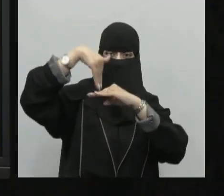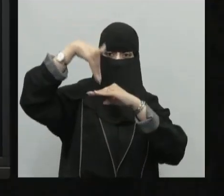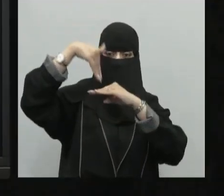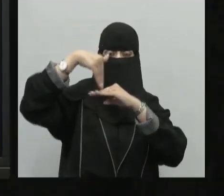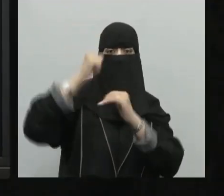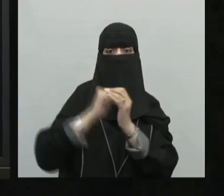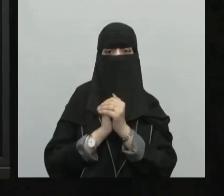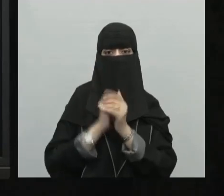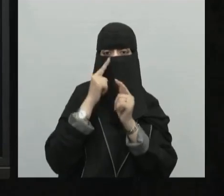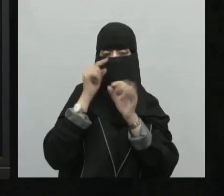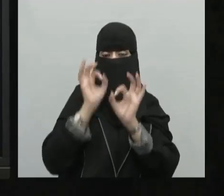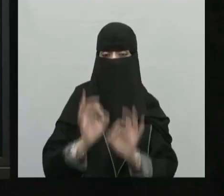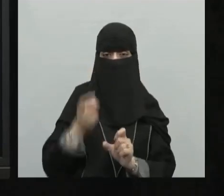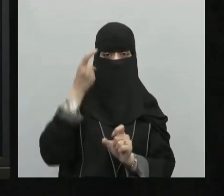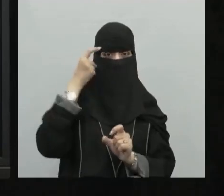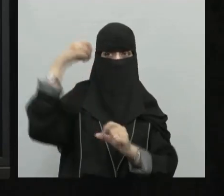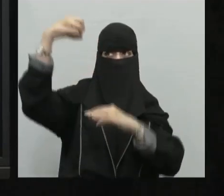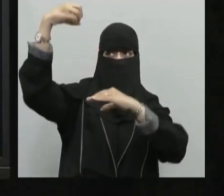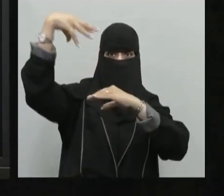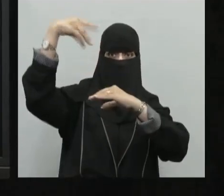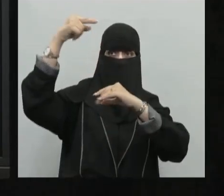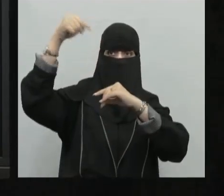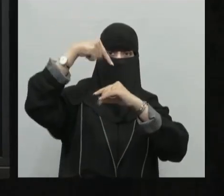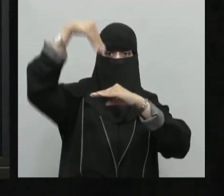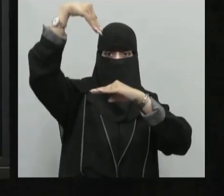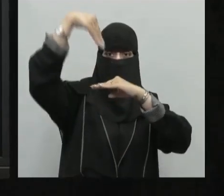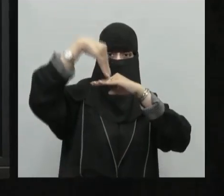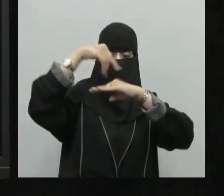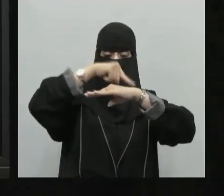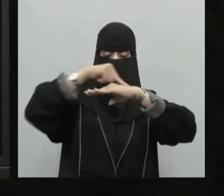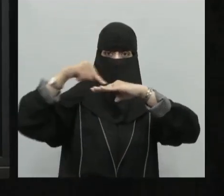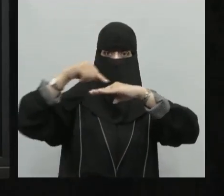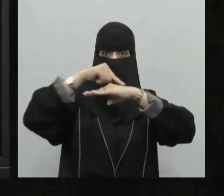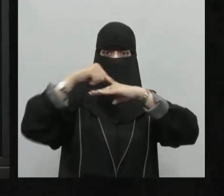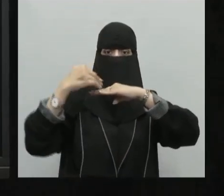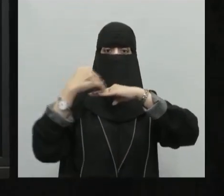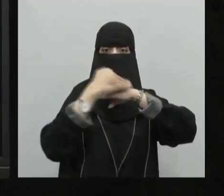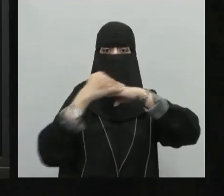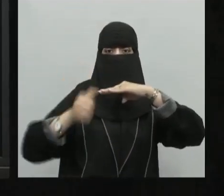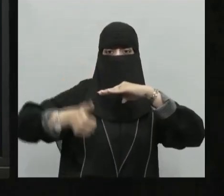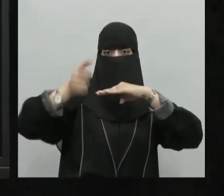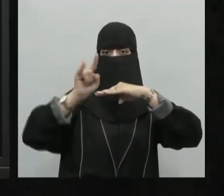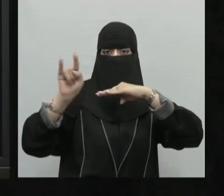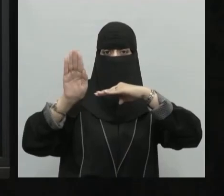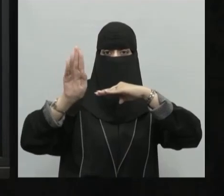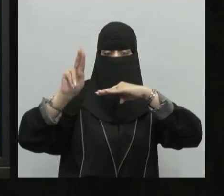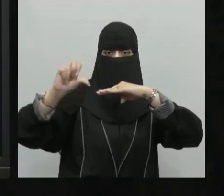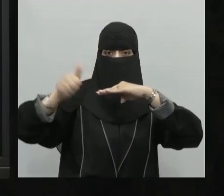تعرفون أن أشعة الشمس تتعامد على خط الاستواء طيلت فترات السنة